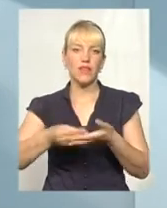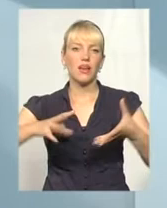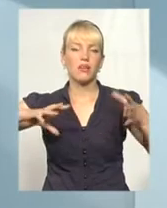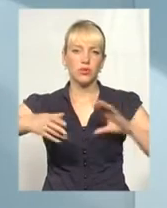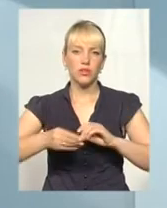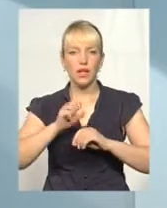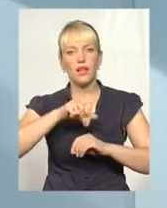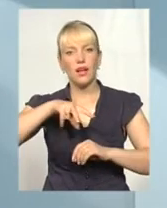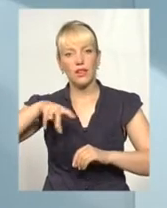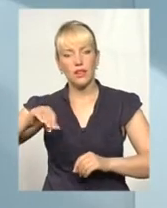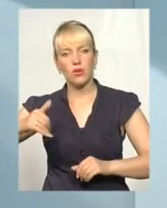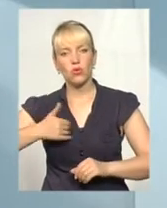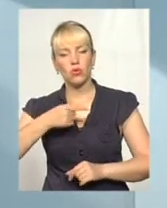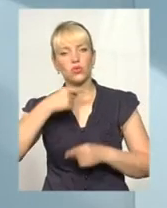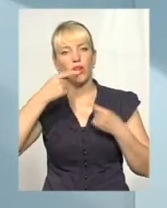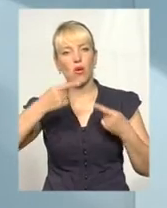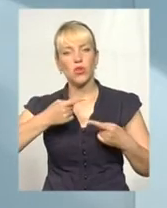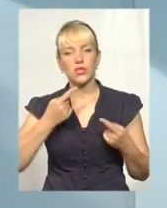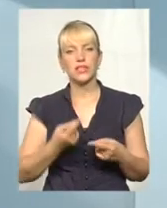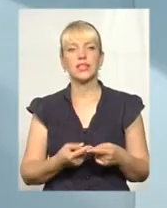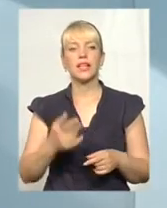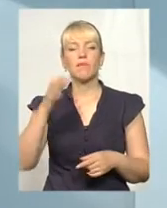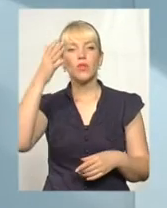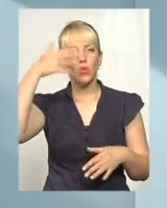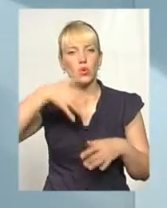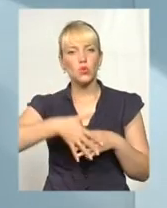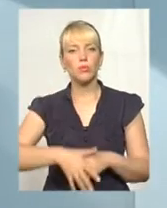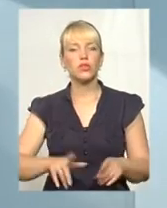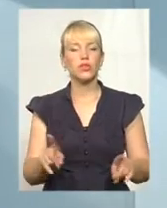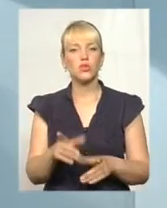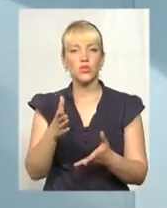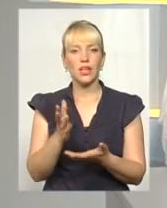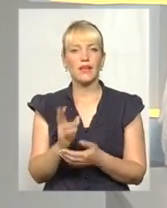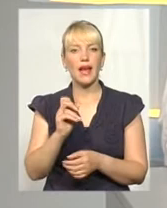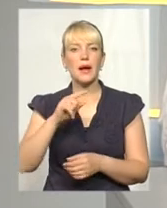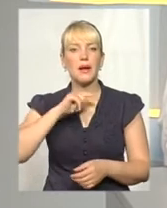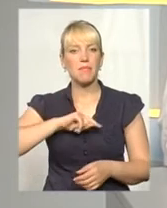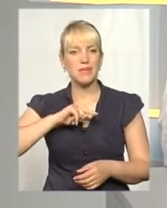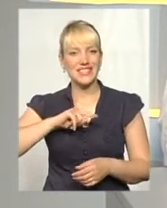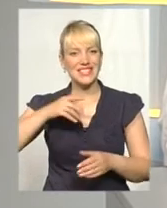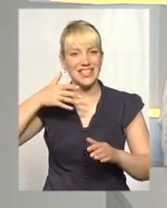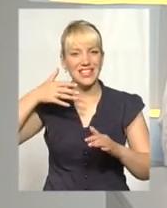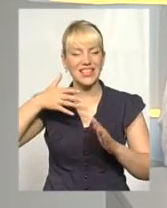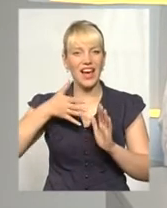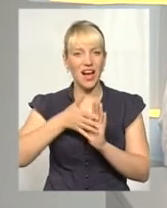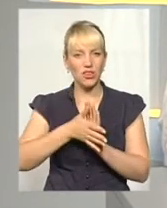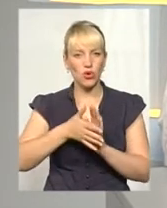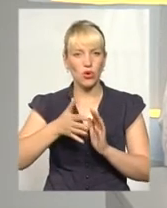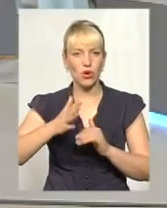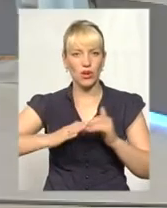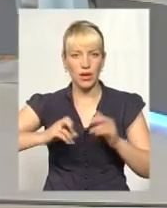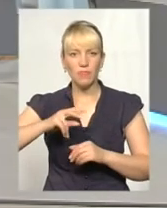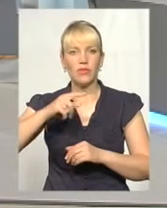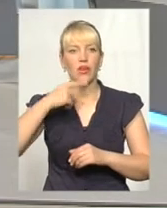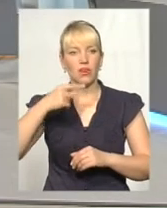хочу наголосити ще таку річ. Розумієте, є, наприклад, як психіатр, є поведінкові розлади, за яких